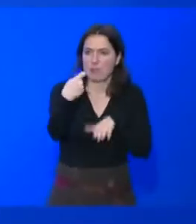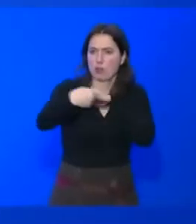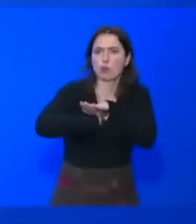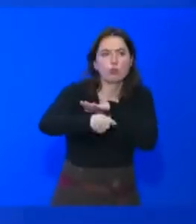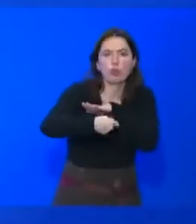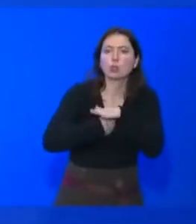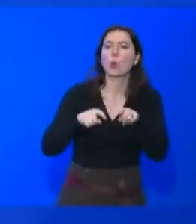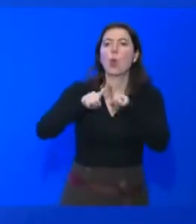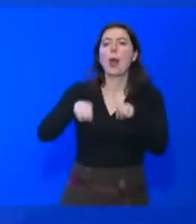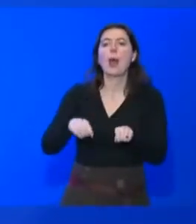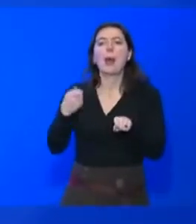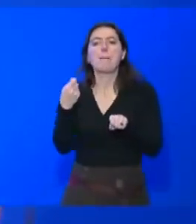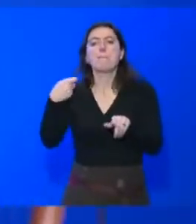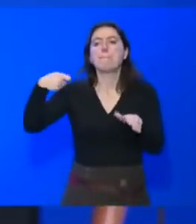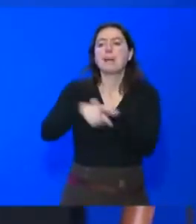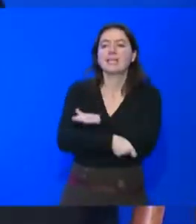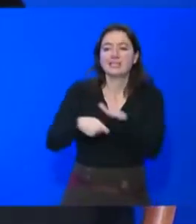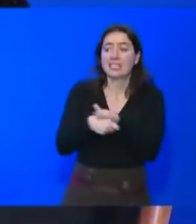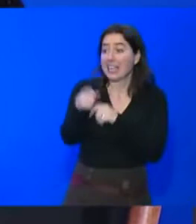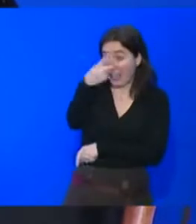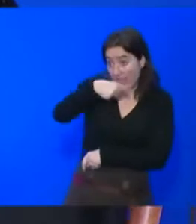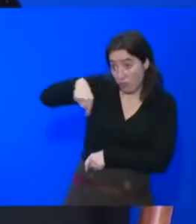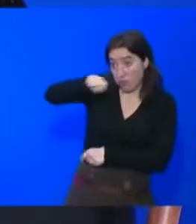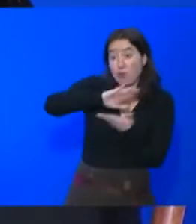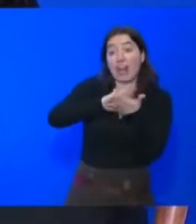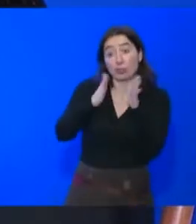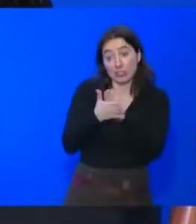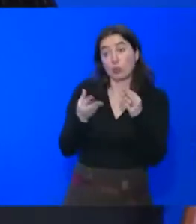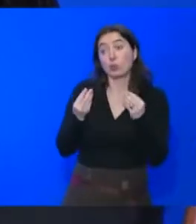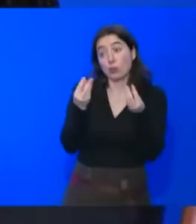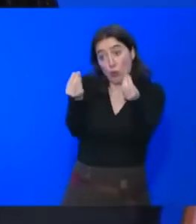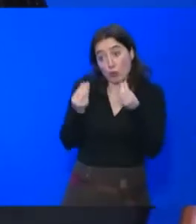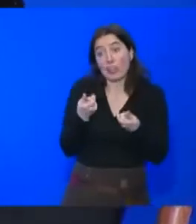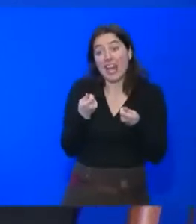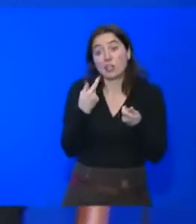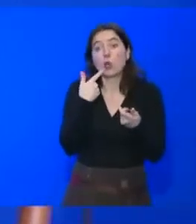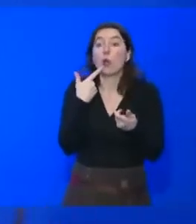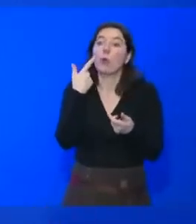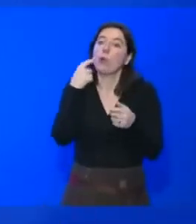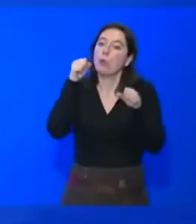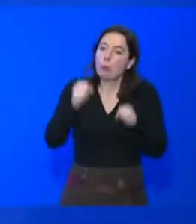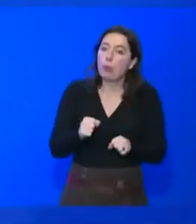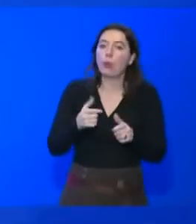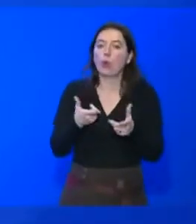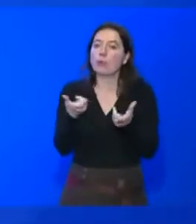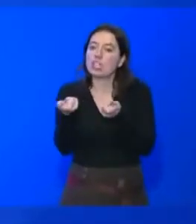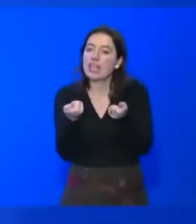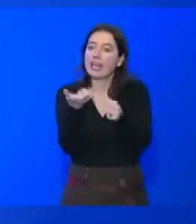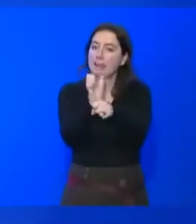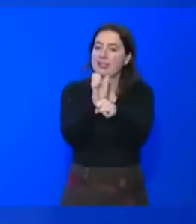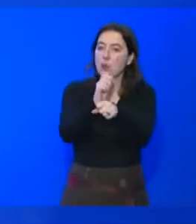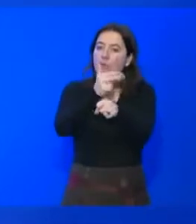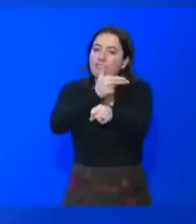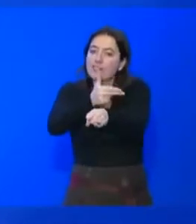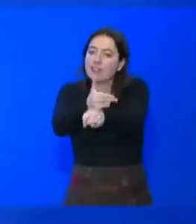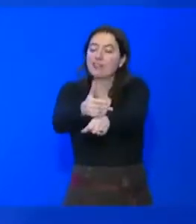Et vous, les associations qui nous donnaient souvent des coups de main pour réaliser nos émissions, je vous remercie. Et donc, j'ai pu couvrir le